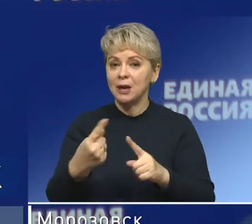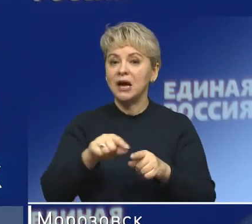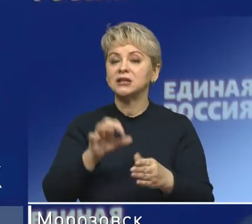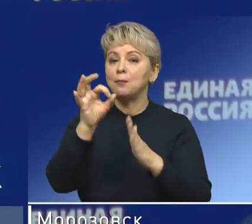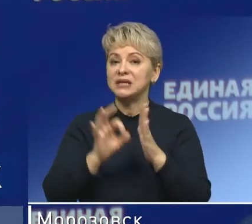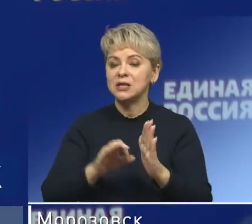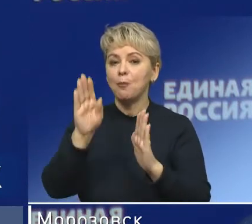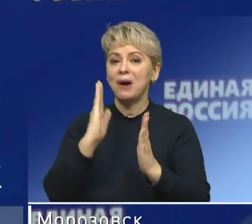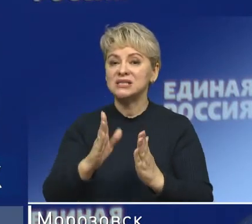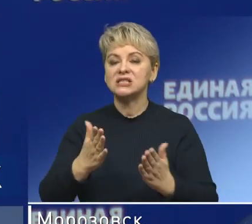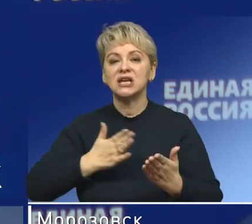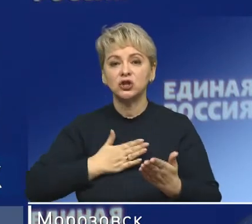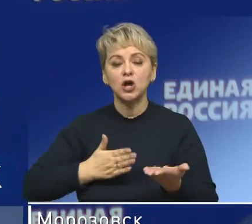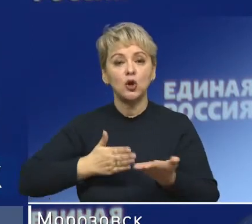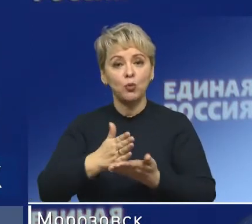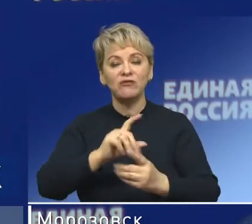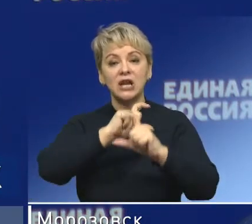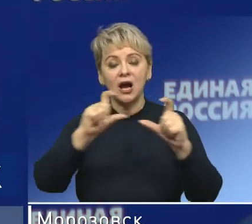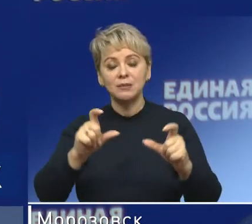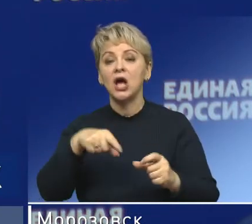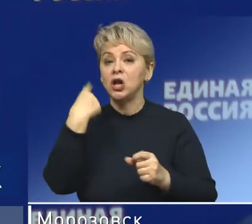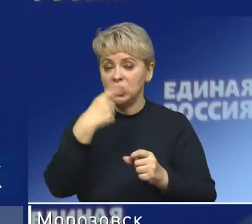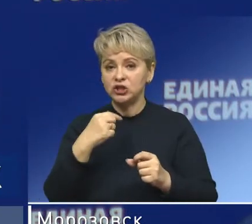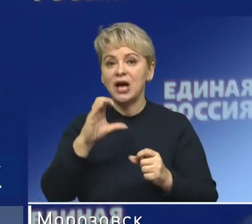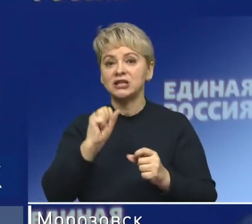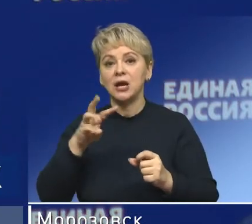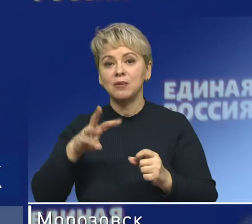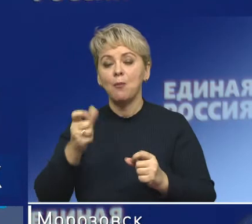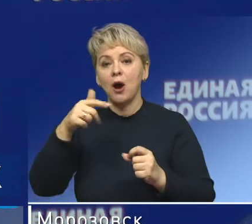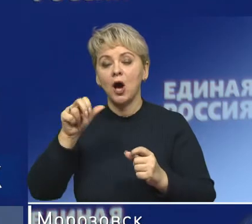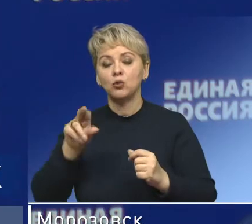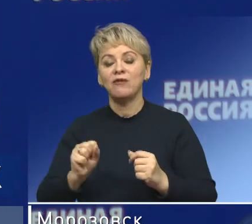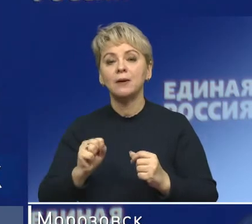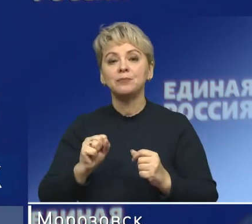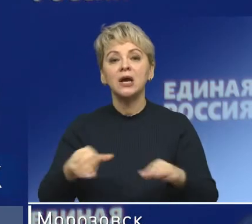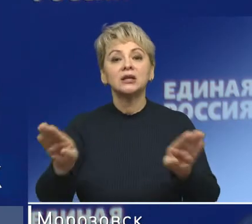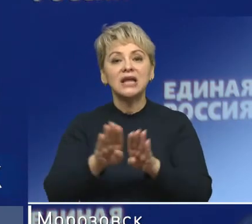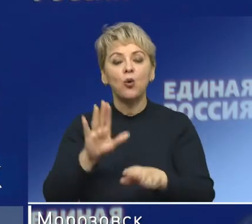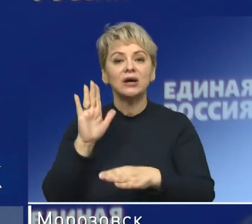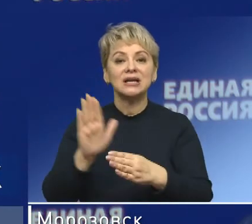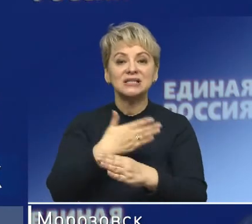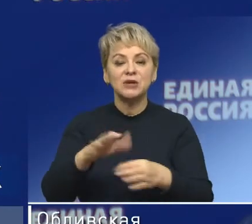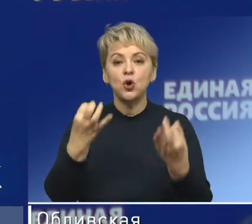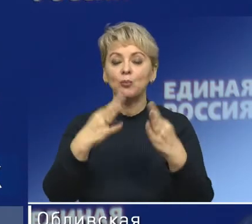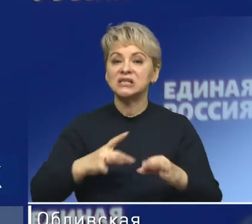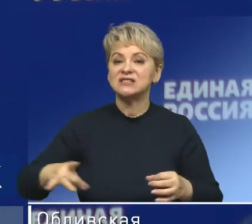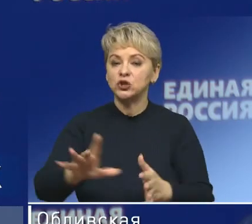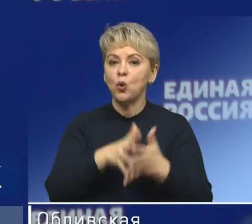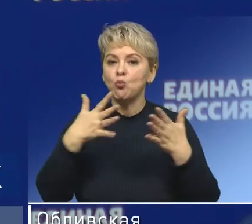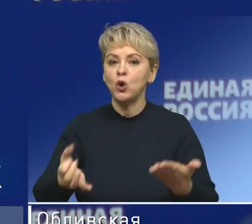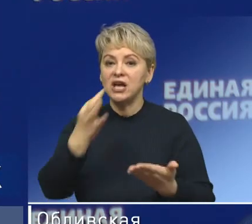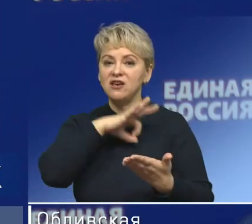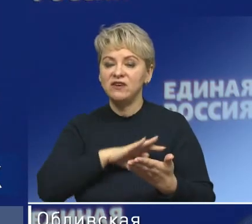принципиальная позиция как раз нашего профильного комитета и лично Андрея Михайловича Макарова. Такое распределение позволяет регионам более